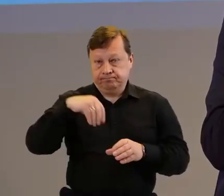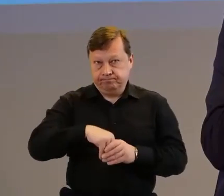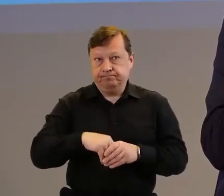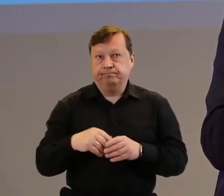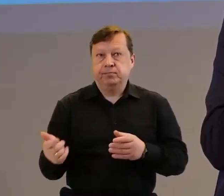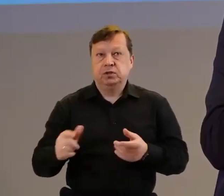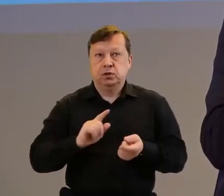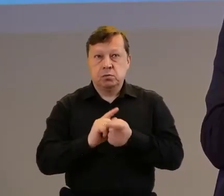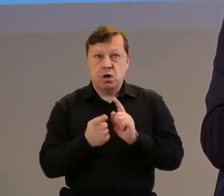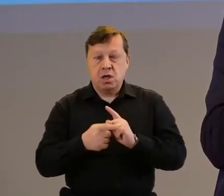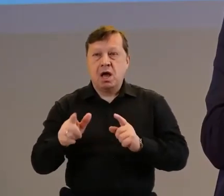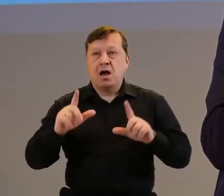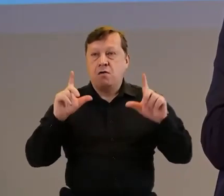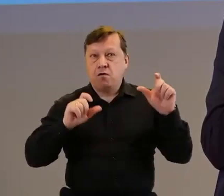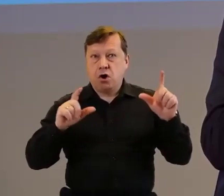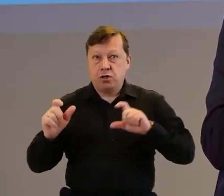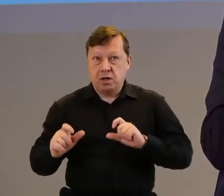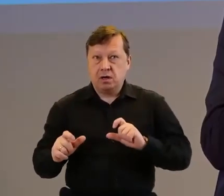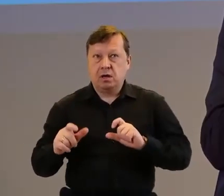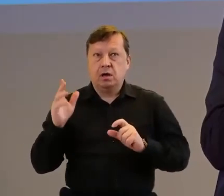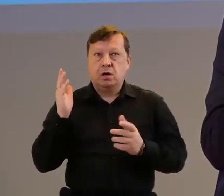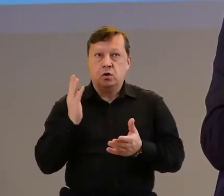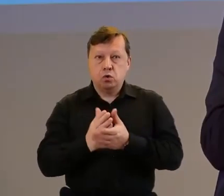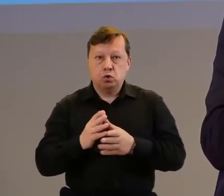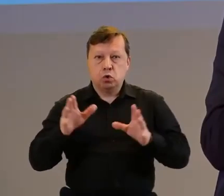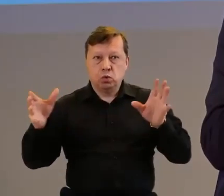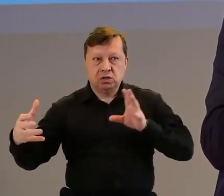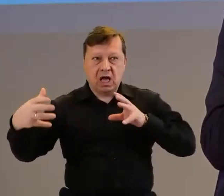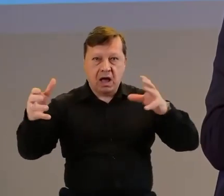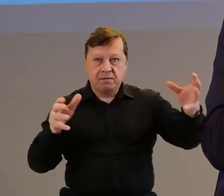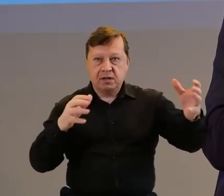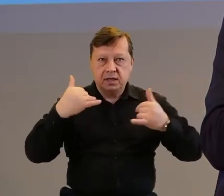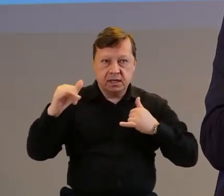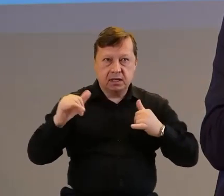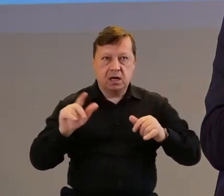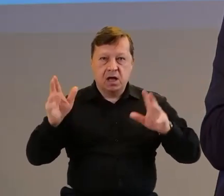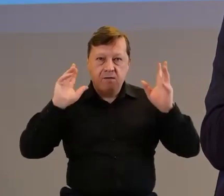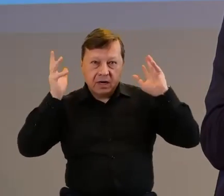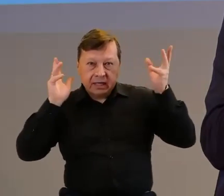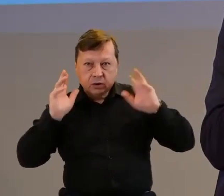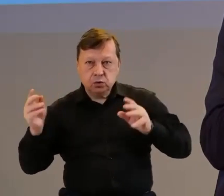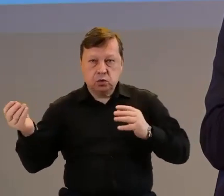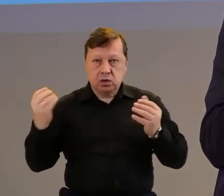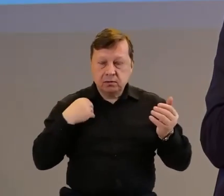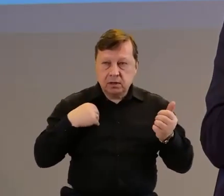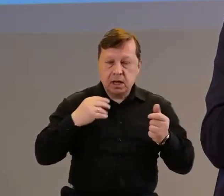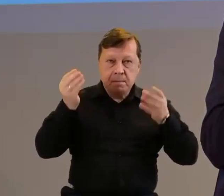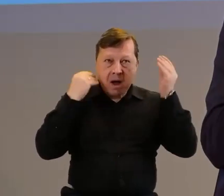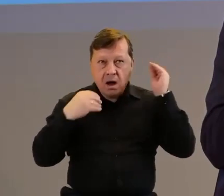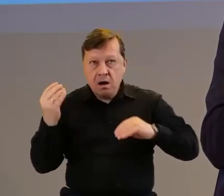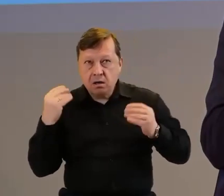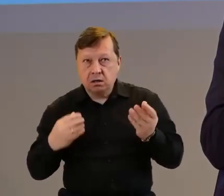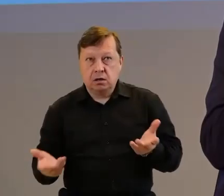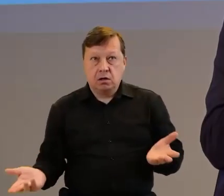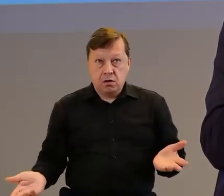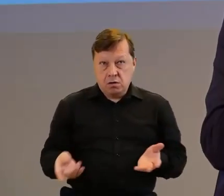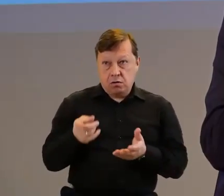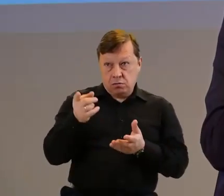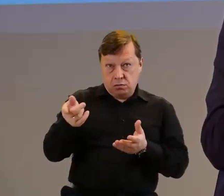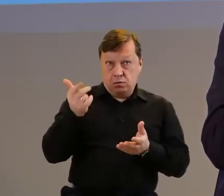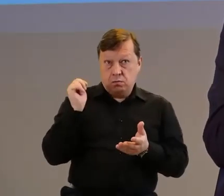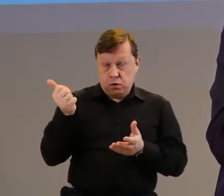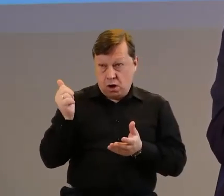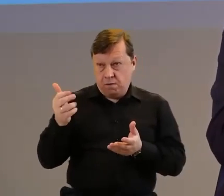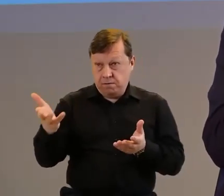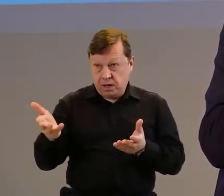fotograficznym już inaczej podeszła do ustawienia, do poprawienia fryzury, do makijażu. To jest profesjonalizm w tym małym